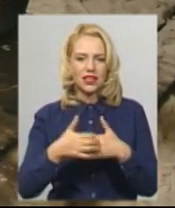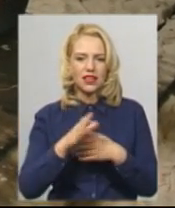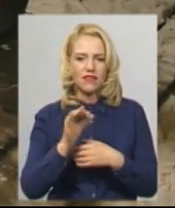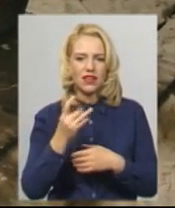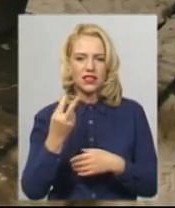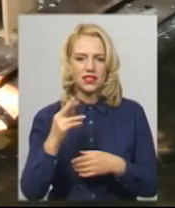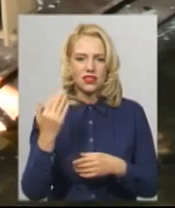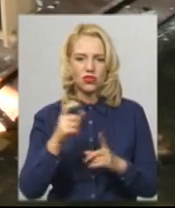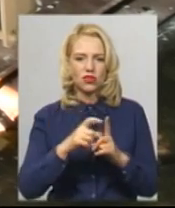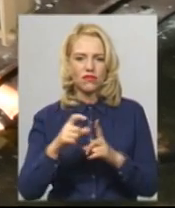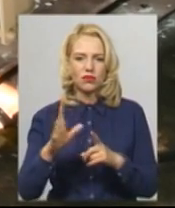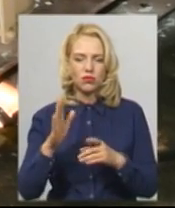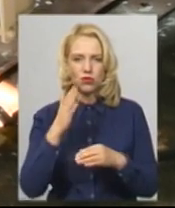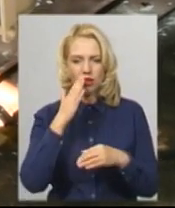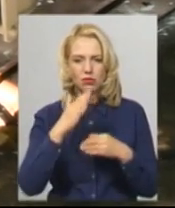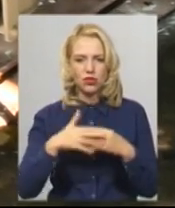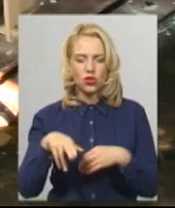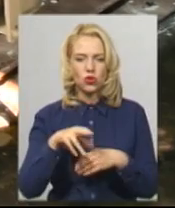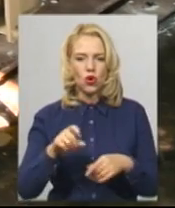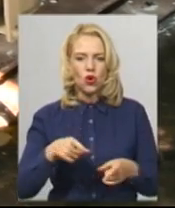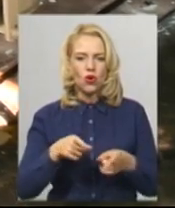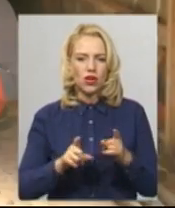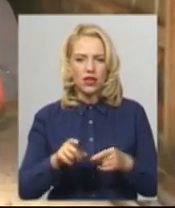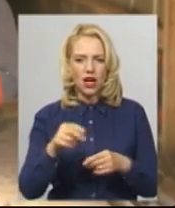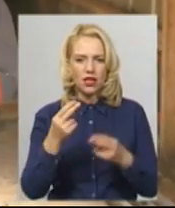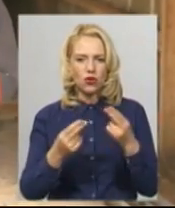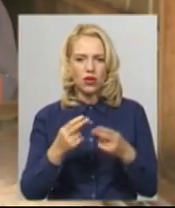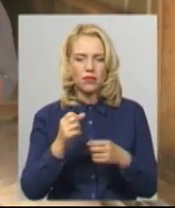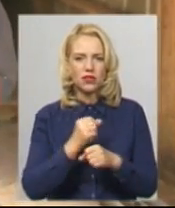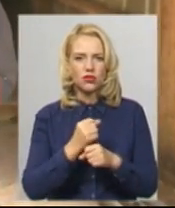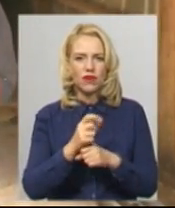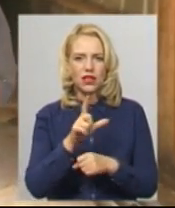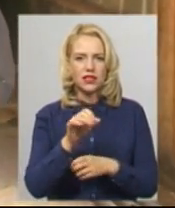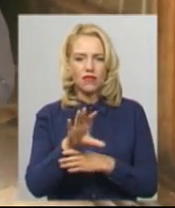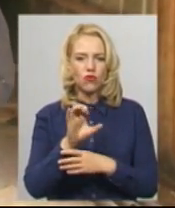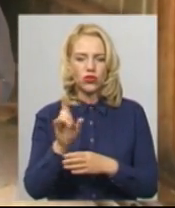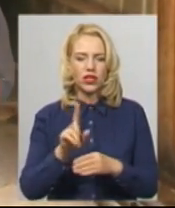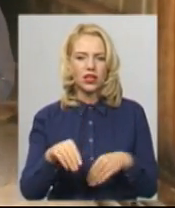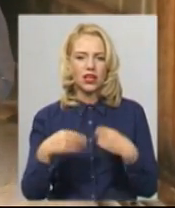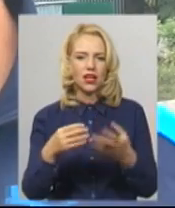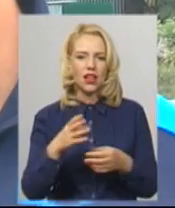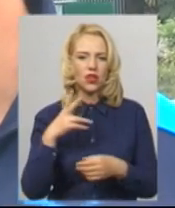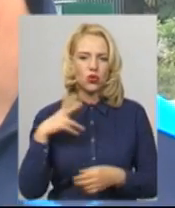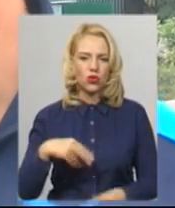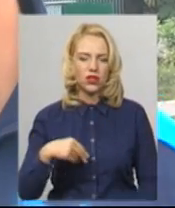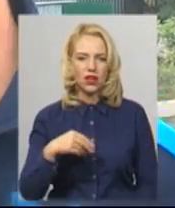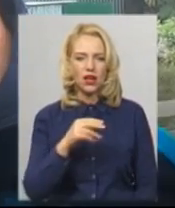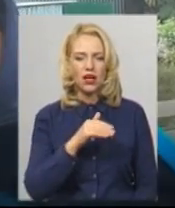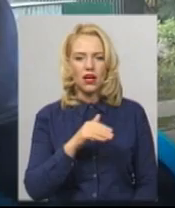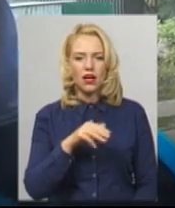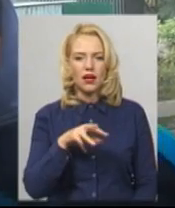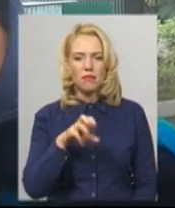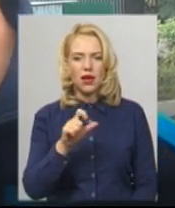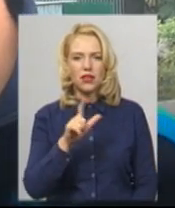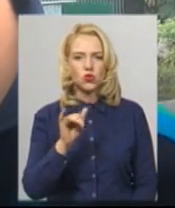його словами, вони будуть максимально наближені до оригінальних кольорів, адже працювали за фото, які надала донька Миколи Мазура Оксана. Звернулася його